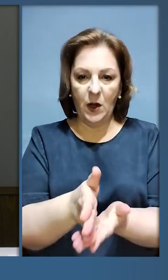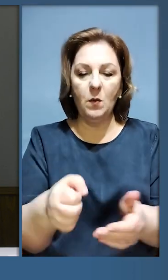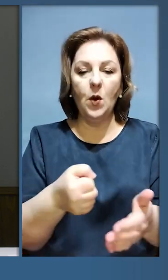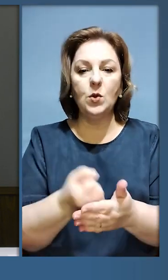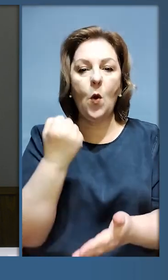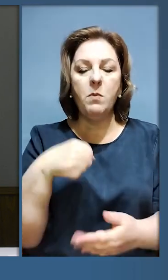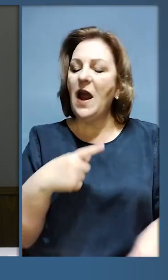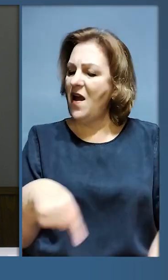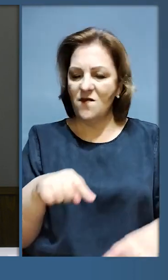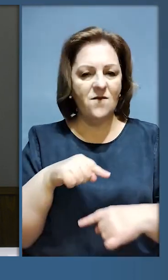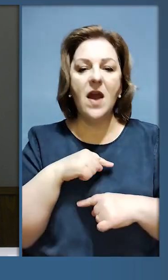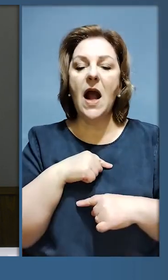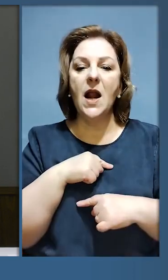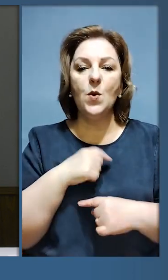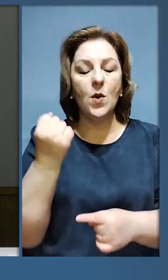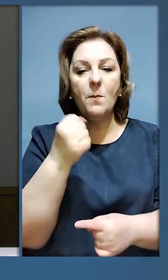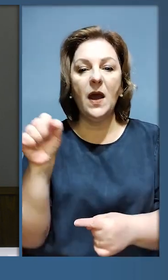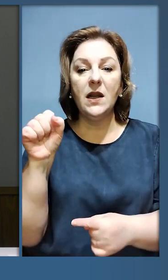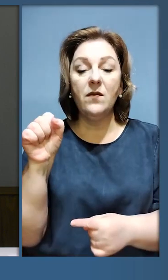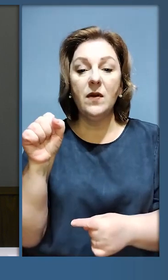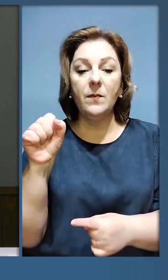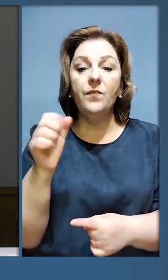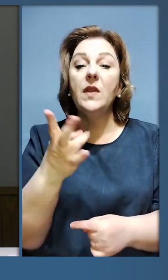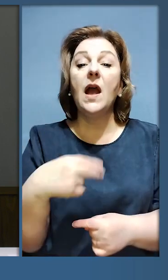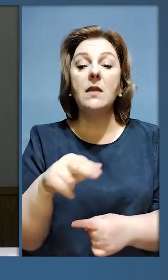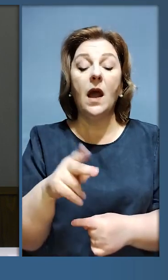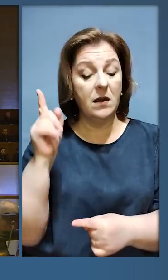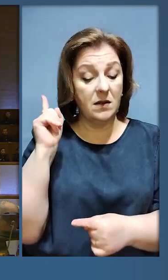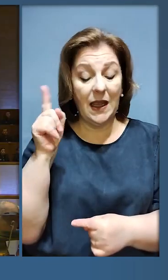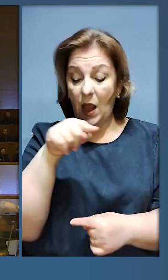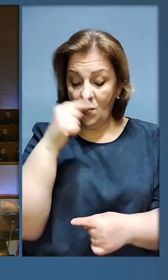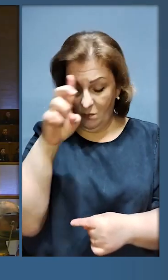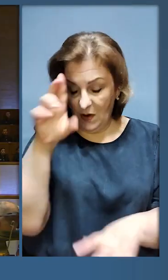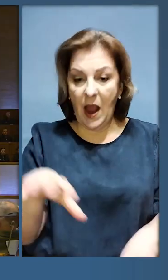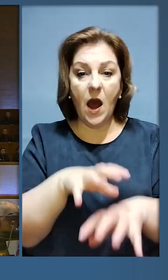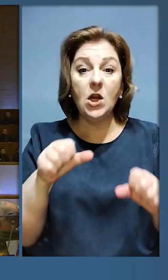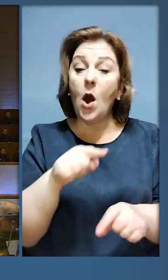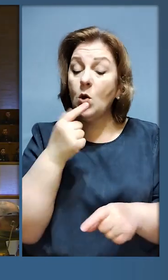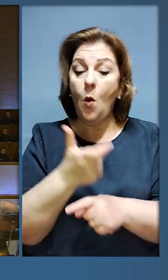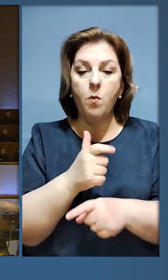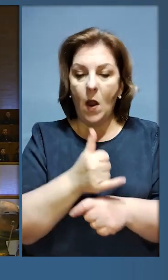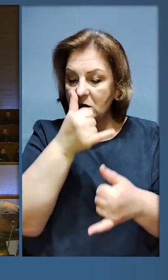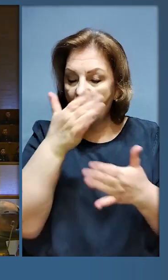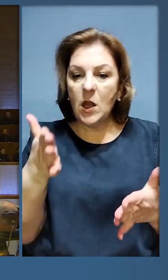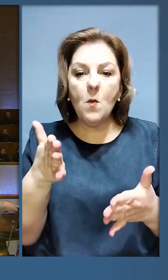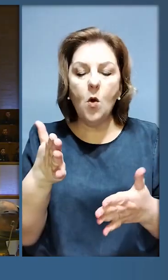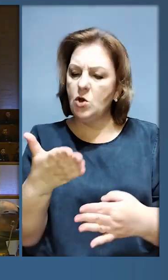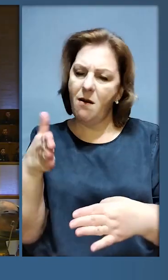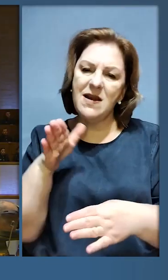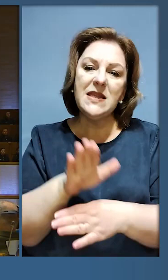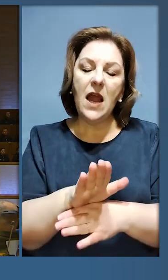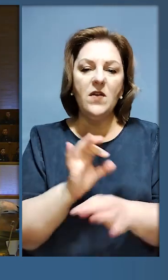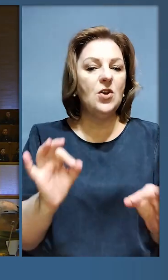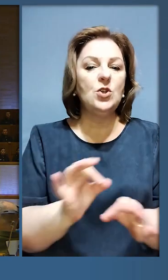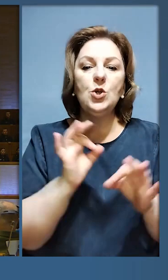прямуємо до перемоги, до фінальної перемоги над тією імперією. Росія більше не